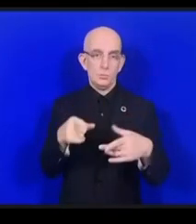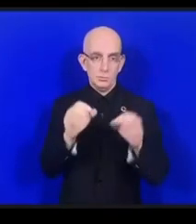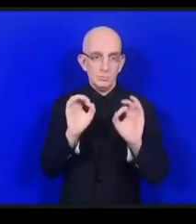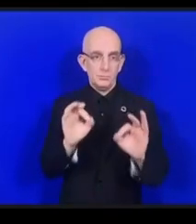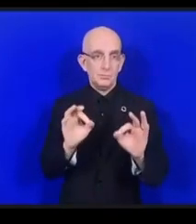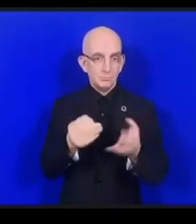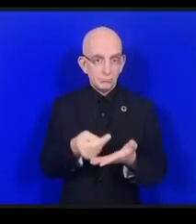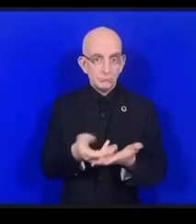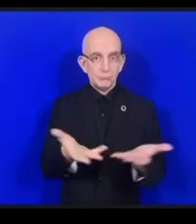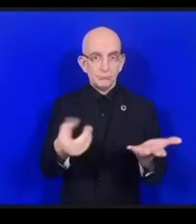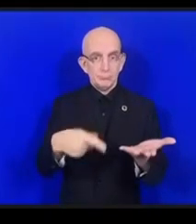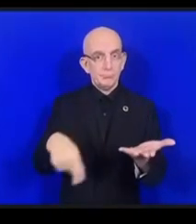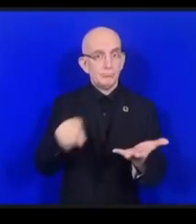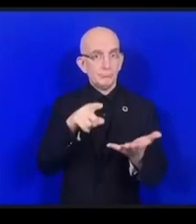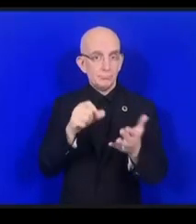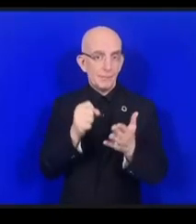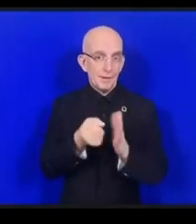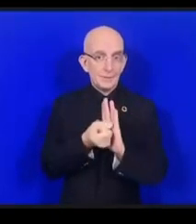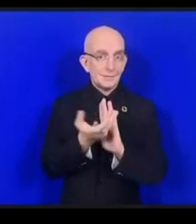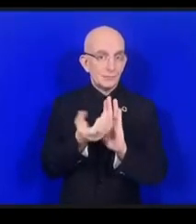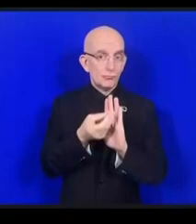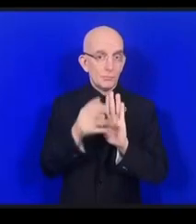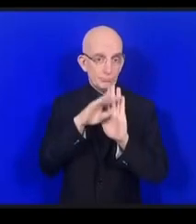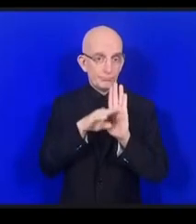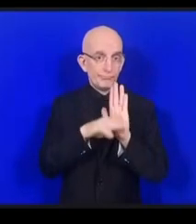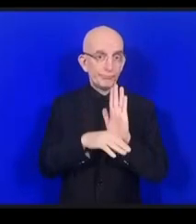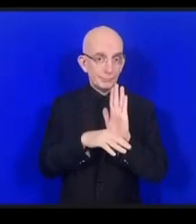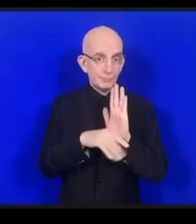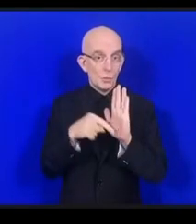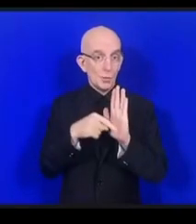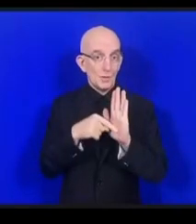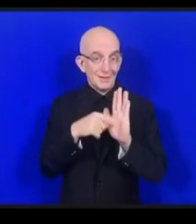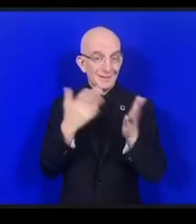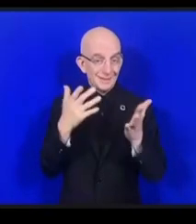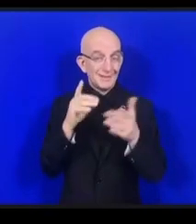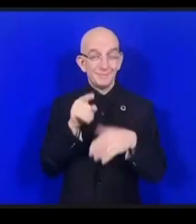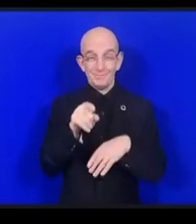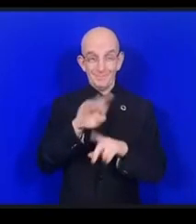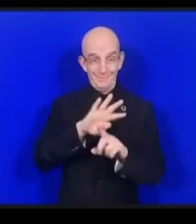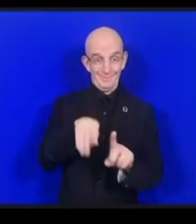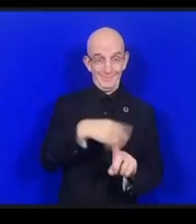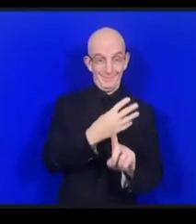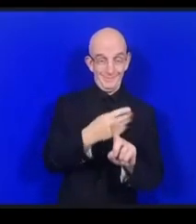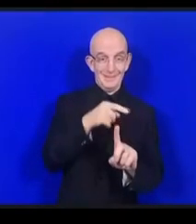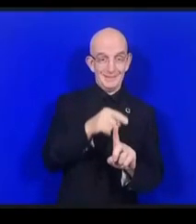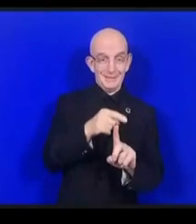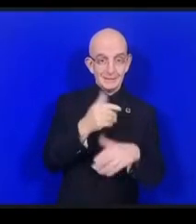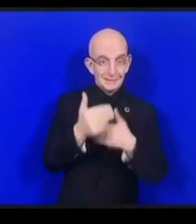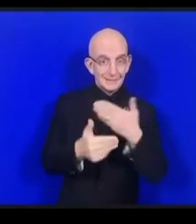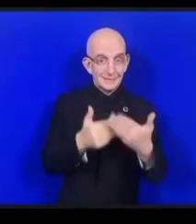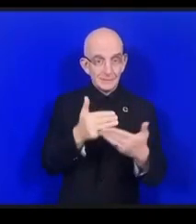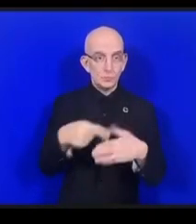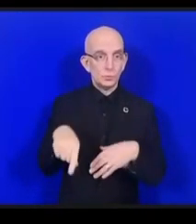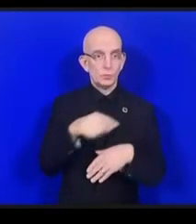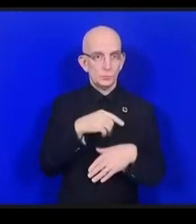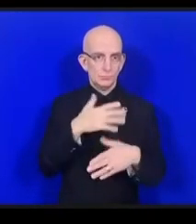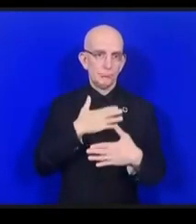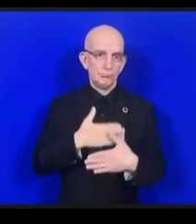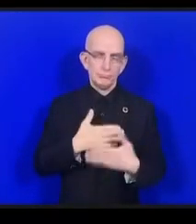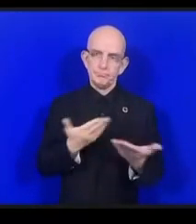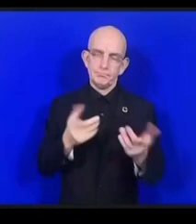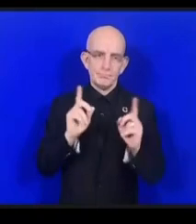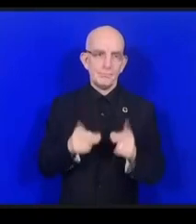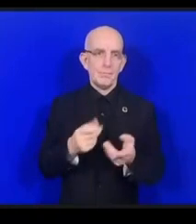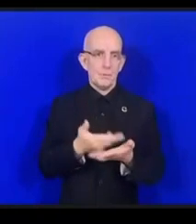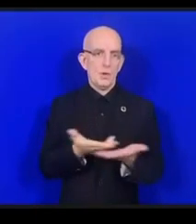Et c'est la raison pour laquelle cela a trait aux ODD et à l'accélération en cette direction. Cette semaine, nous parlons